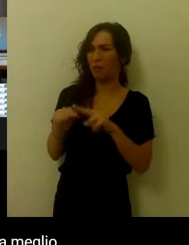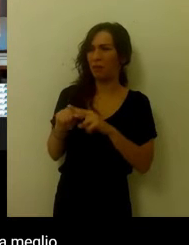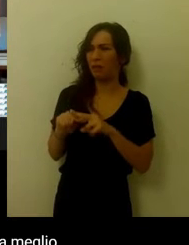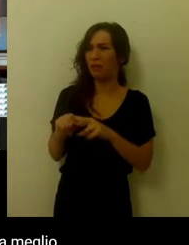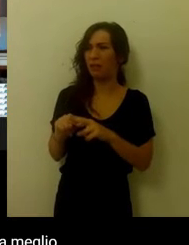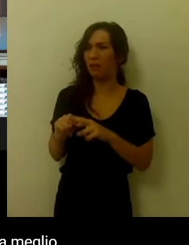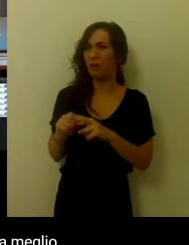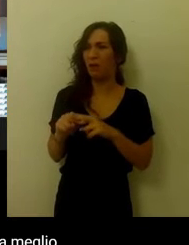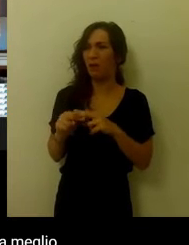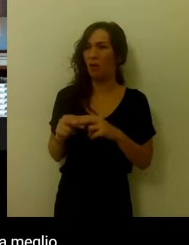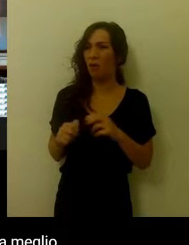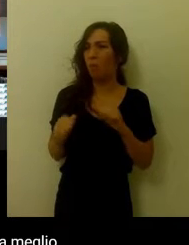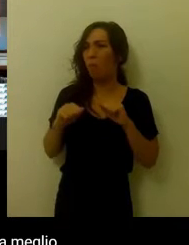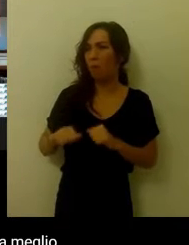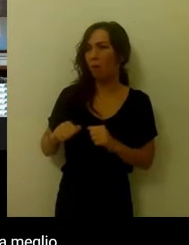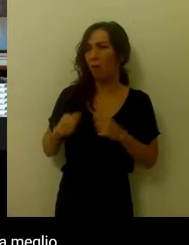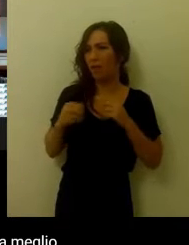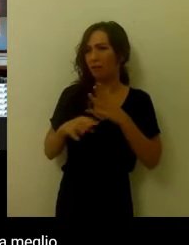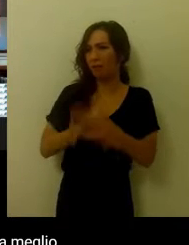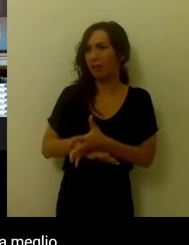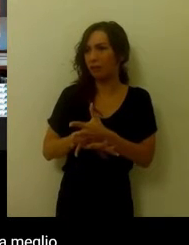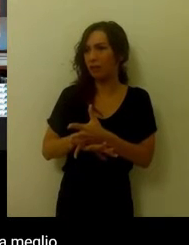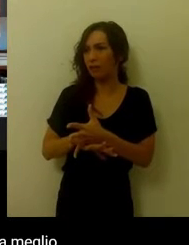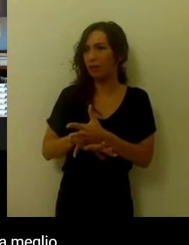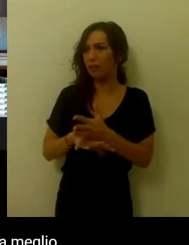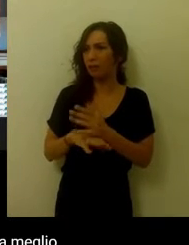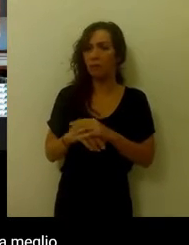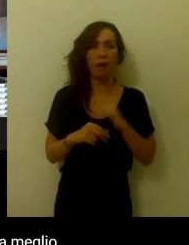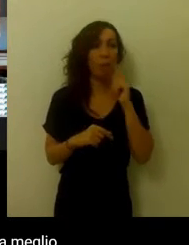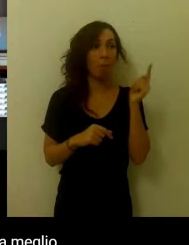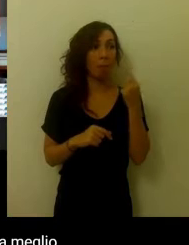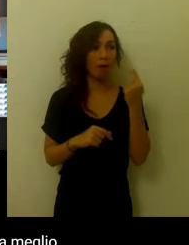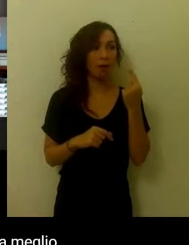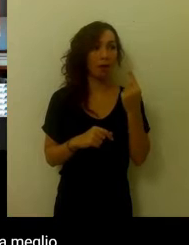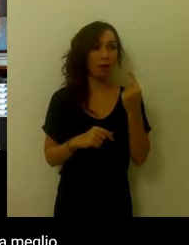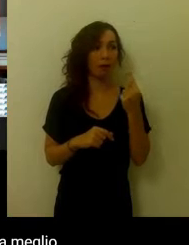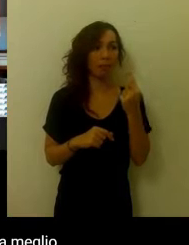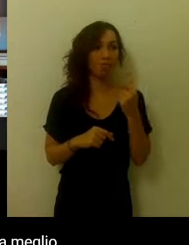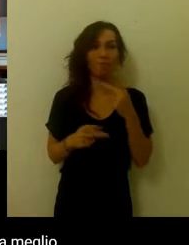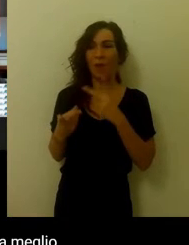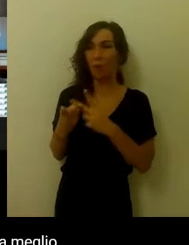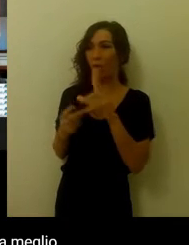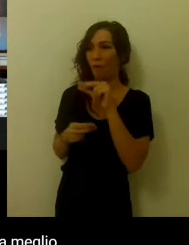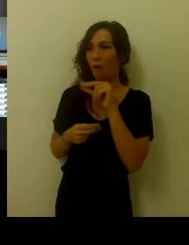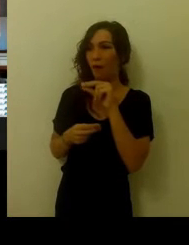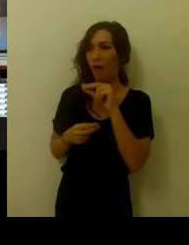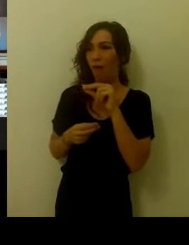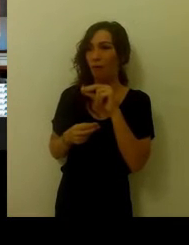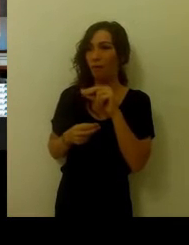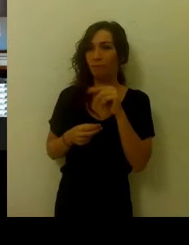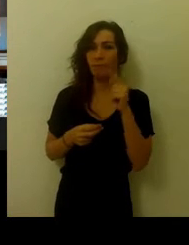a intervenire in qualche modo. Va meglio? Prova un a parlare.